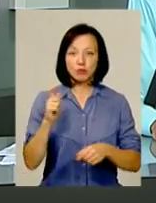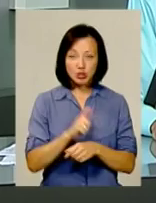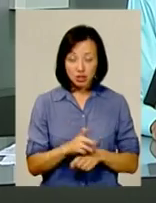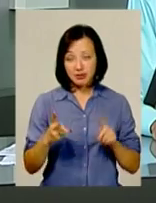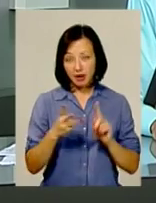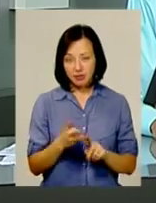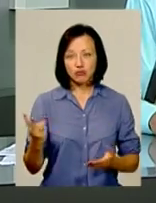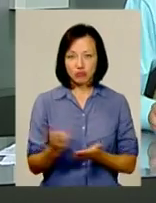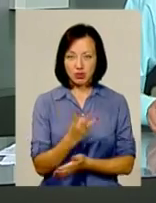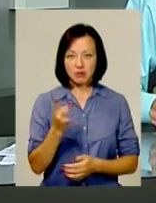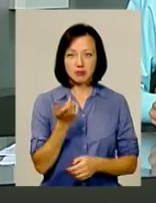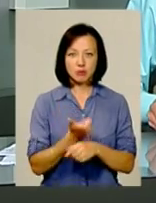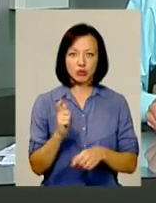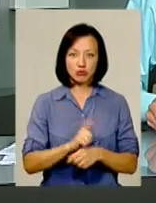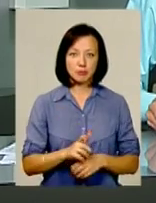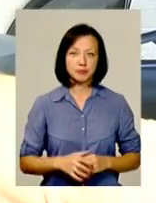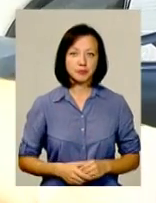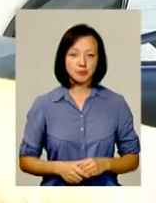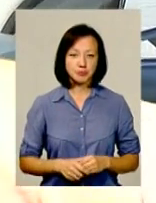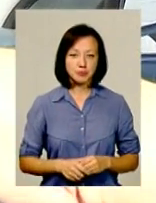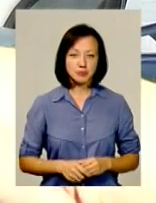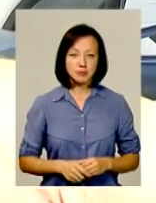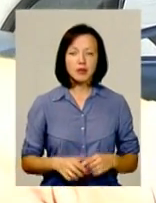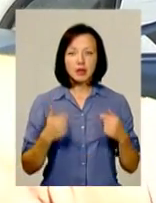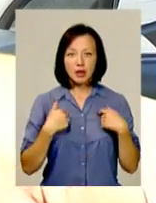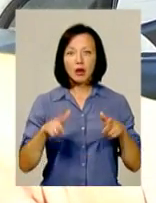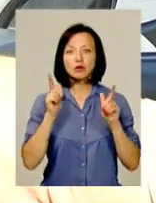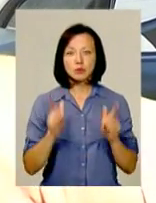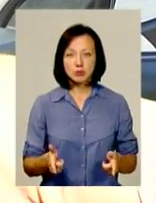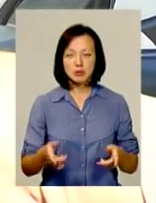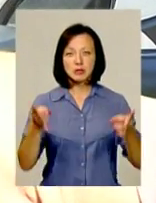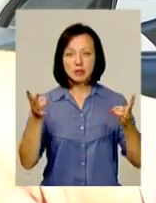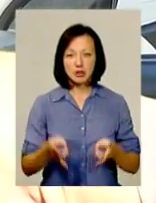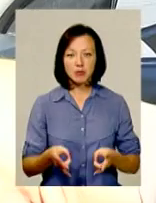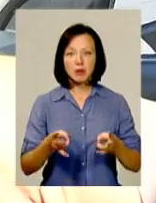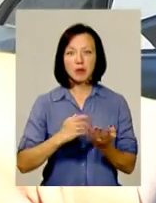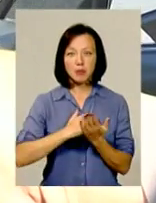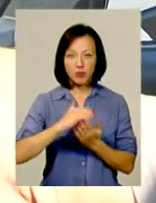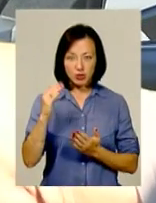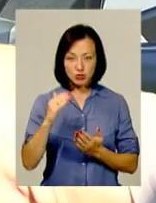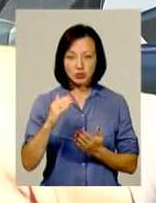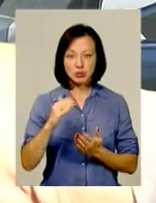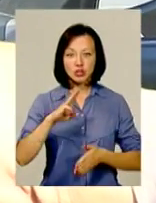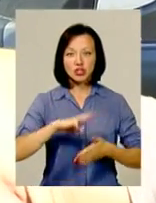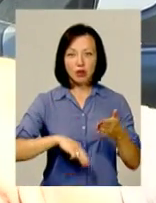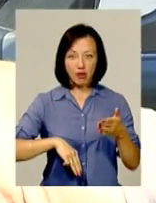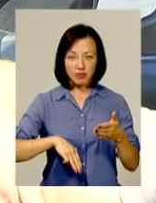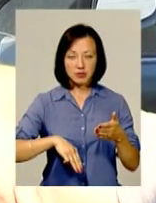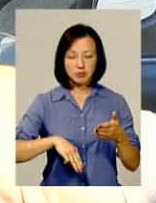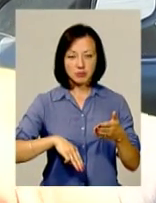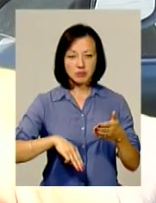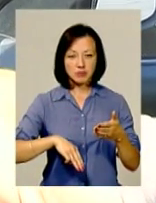відповідно, втричі за третє. Згоден, що треба повишувати штрафи,